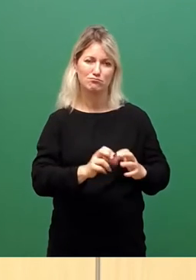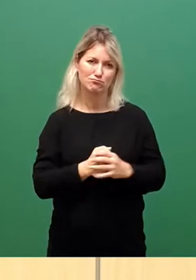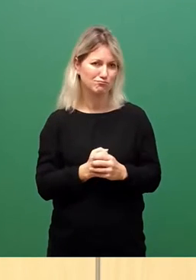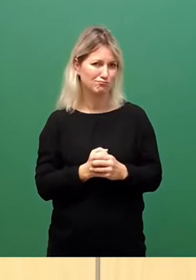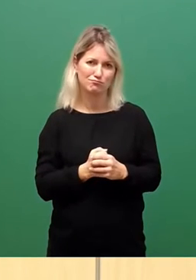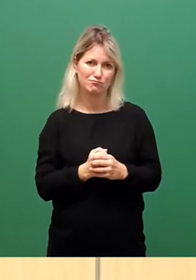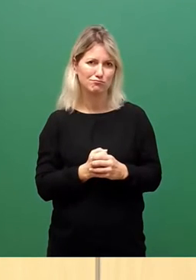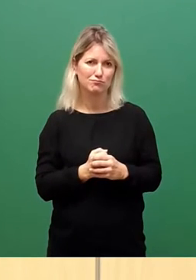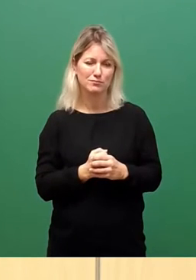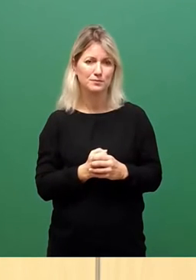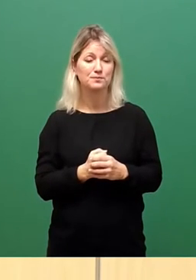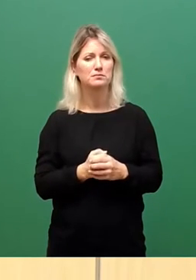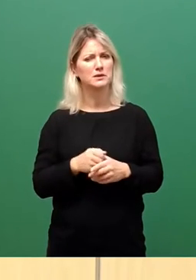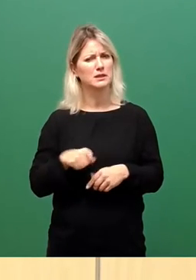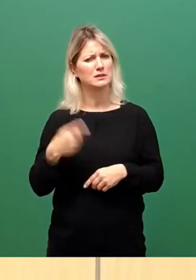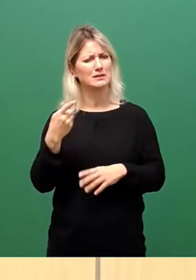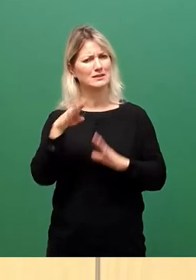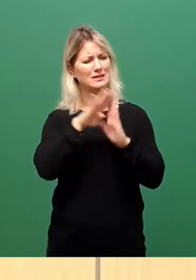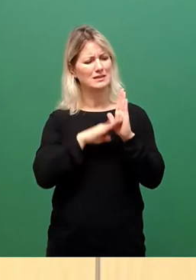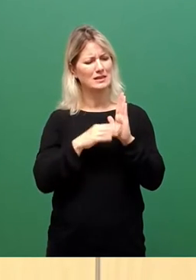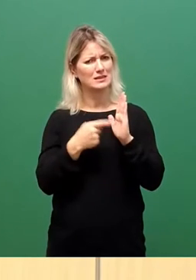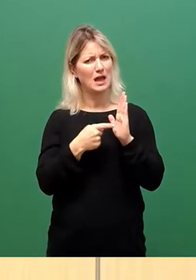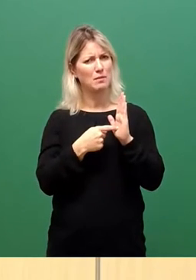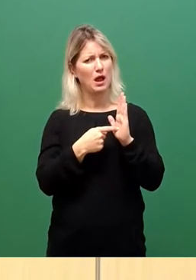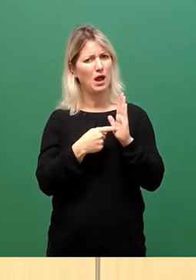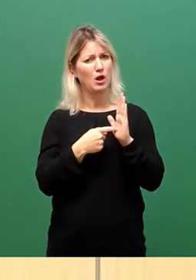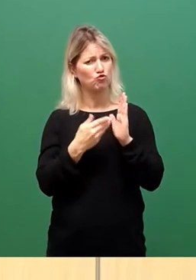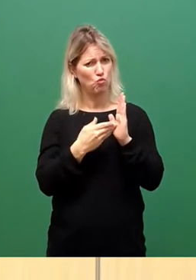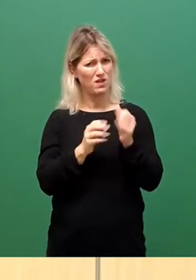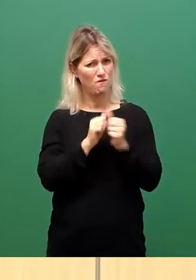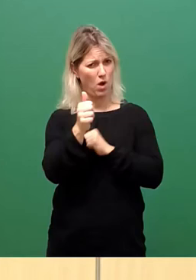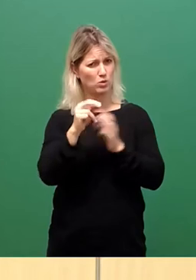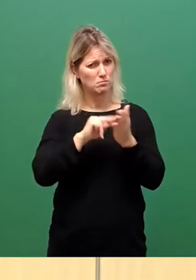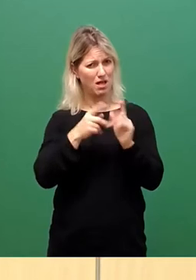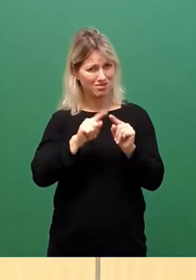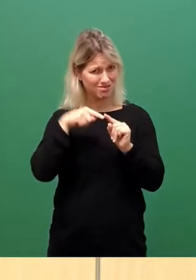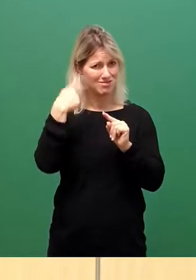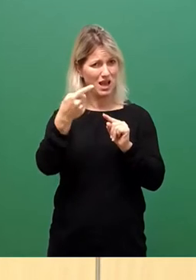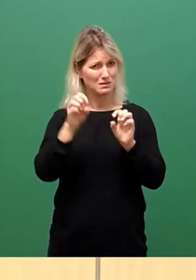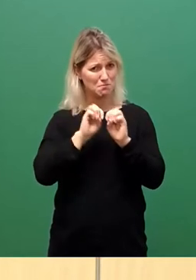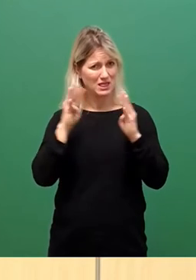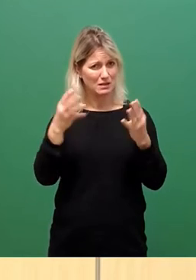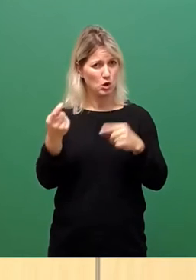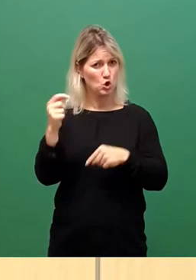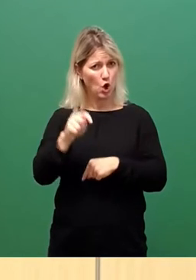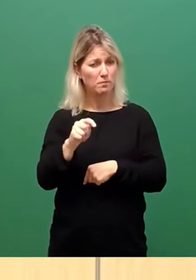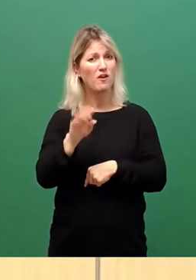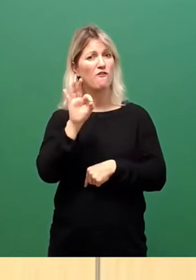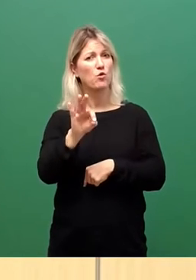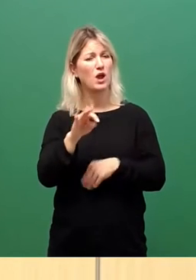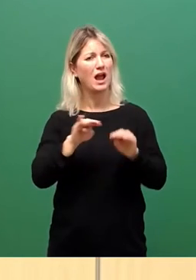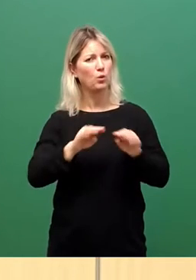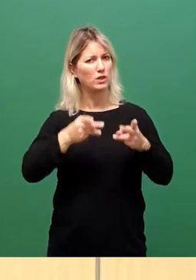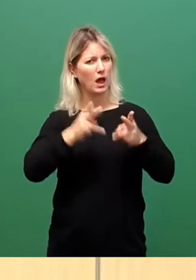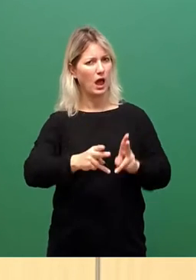Gesetzgeber hier schon mal die nächste Pandemie planen, um Grundrechte einzuschränken oder wird der Zeitraum